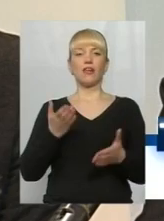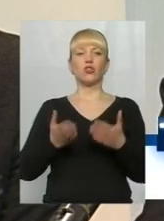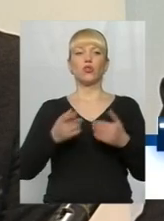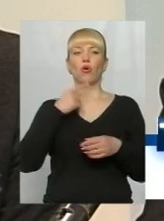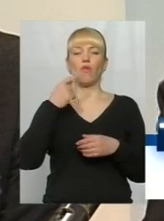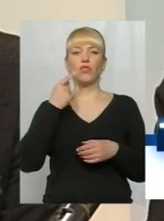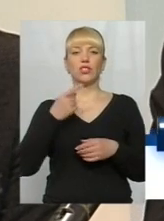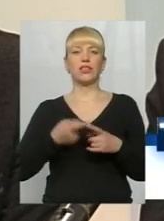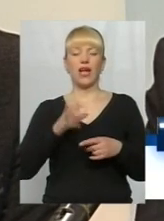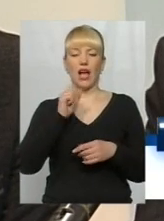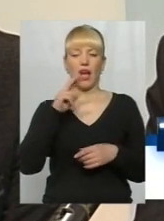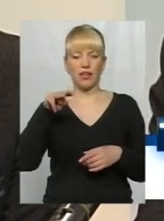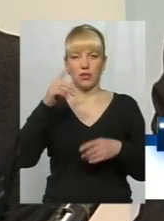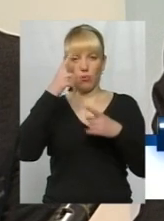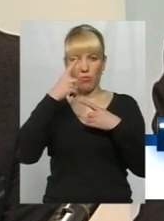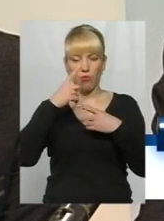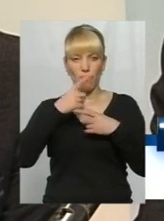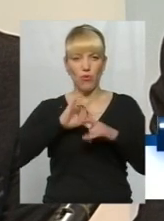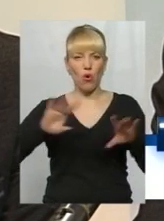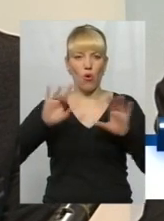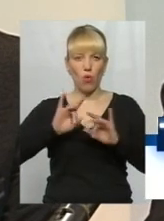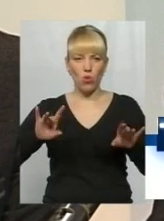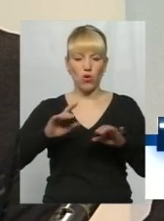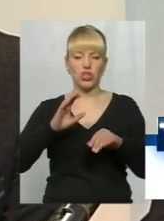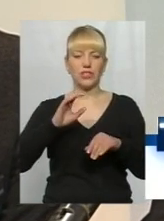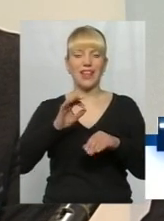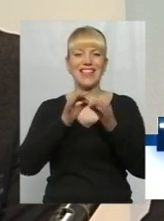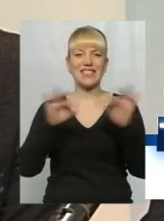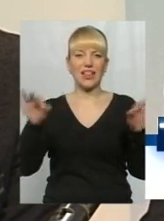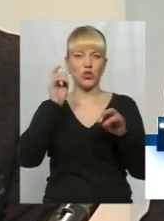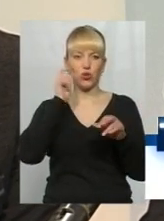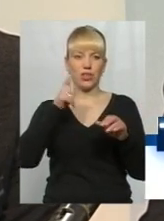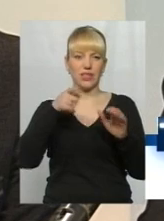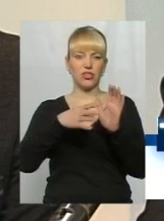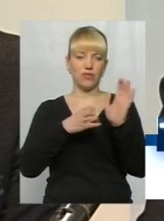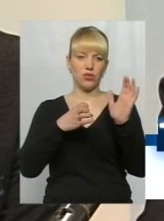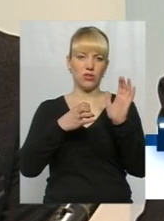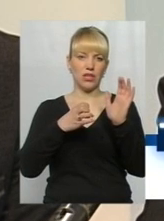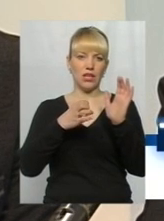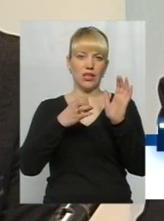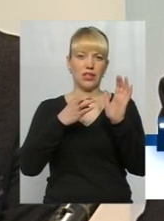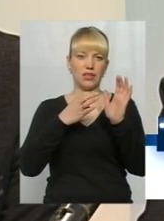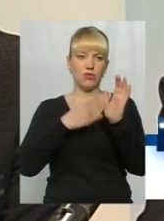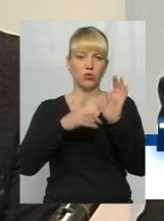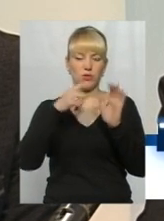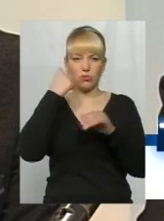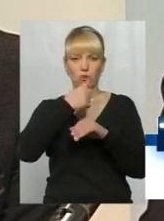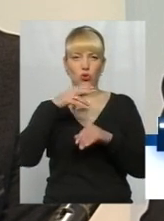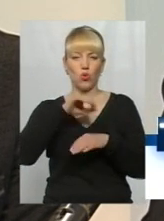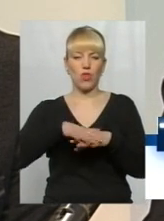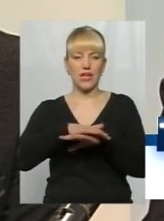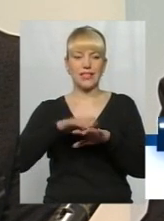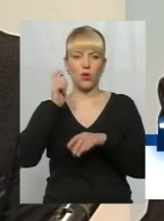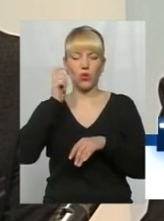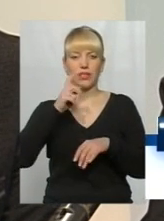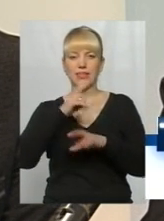акт проголошення незалежності України в 1991 році, то населення українське, воно